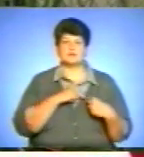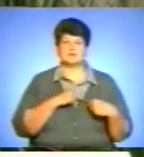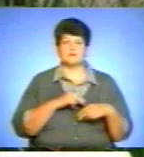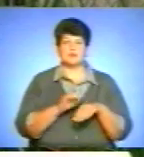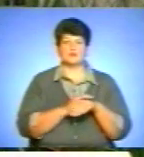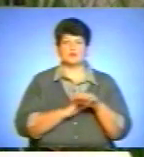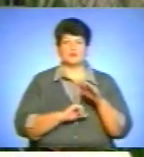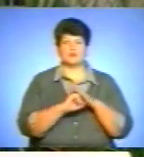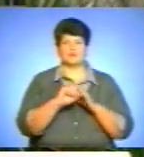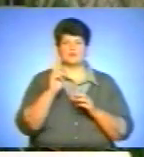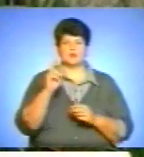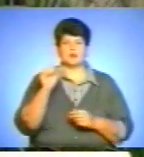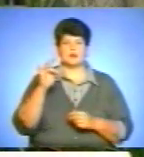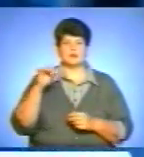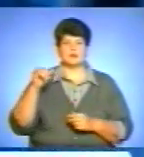благодійного фонду «Карітас».